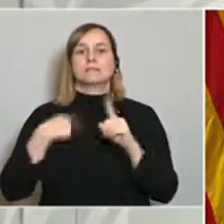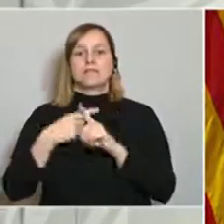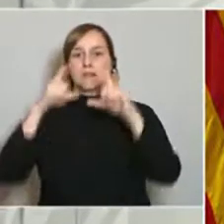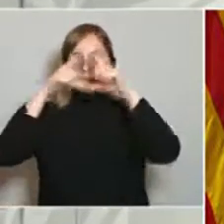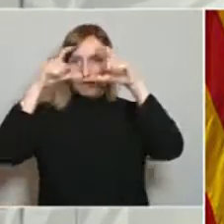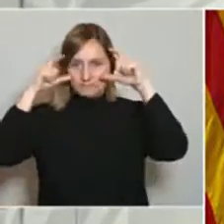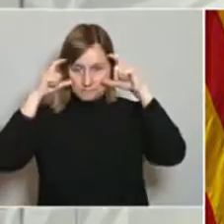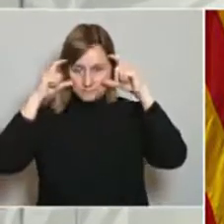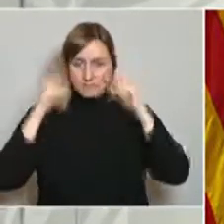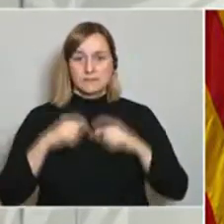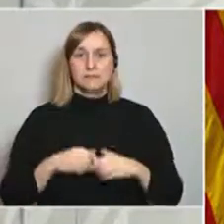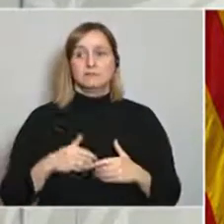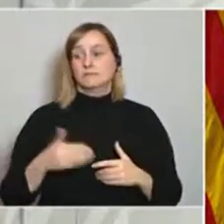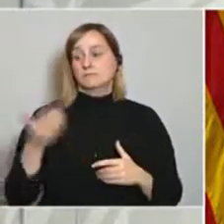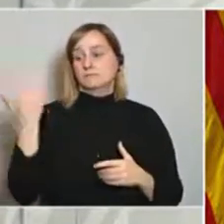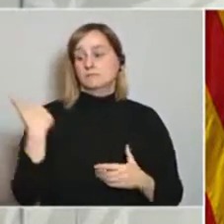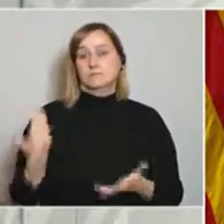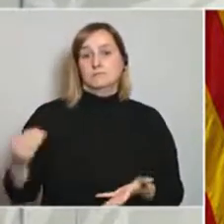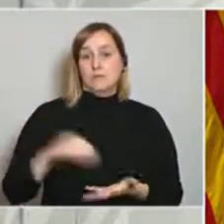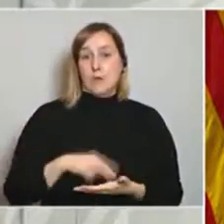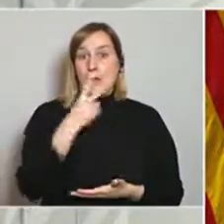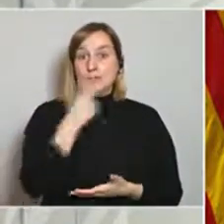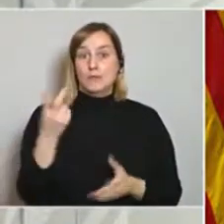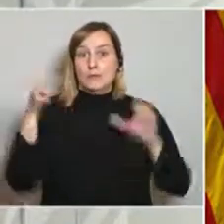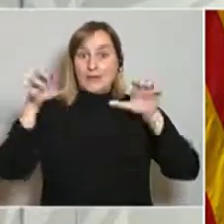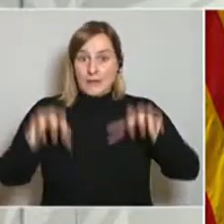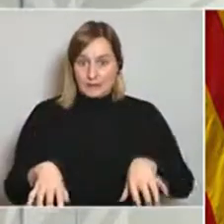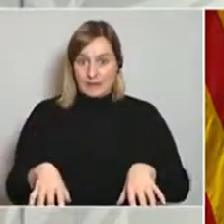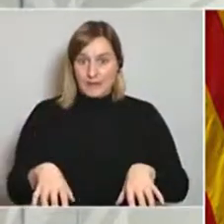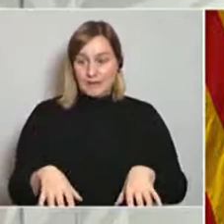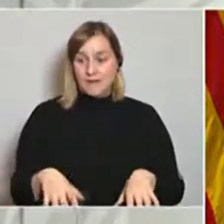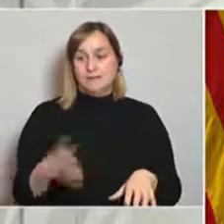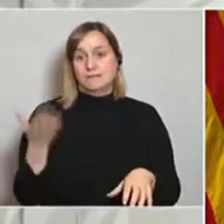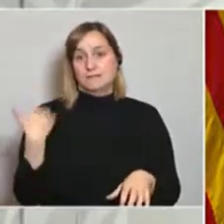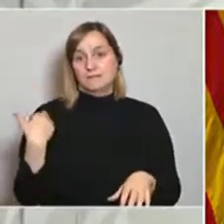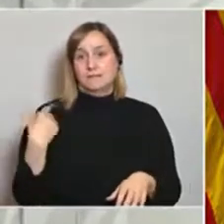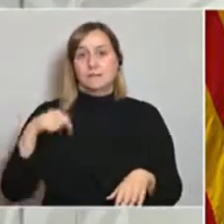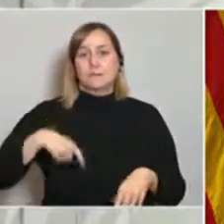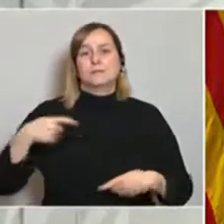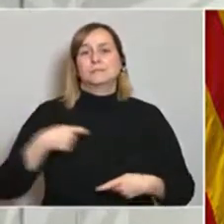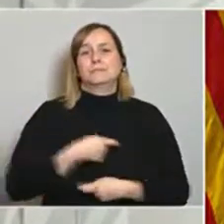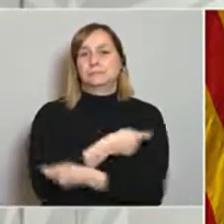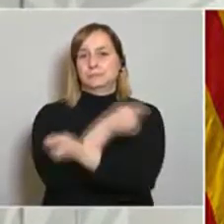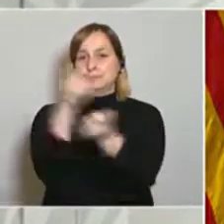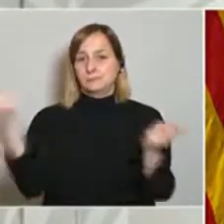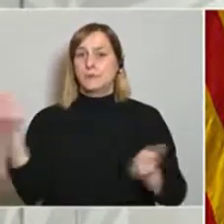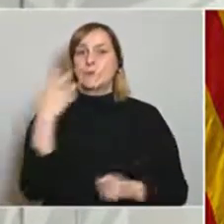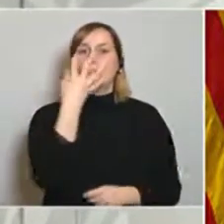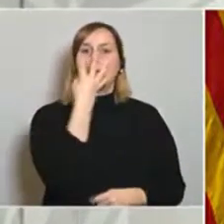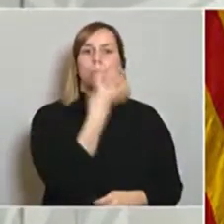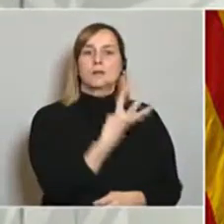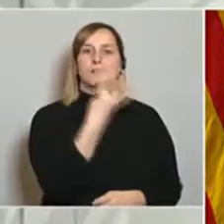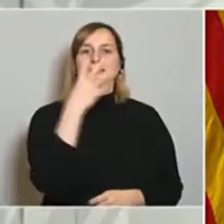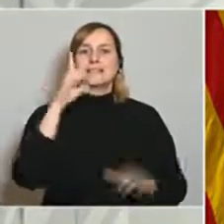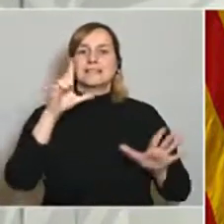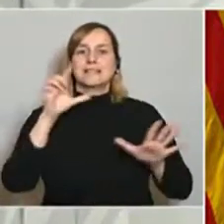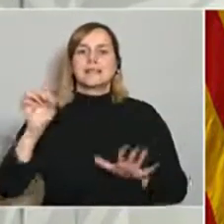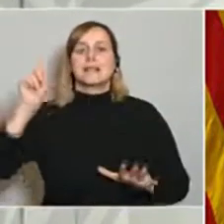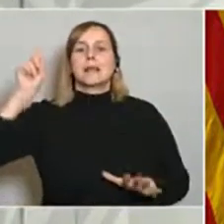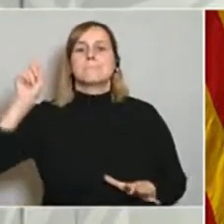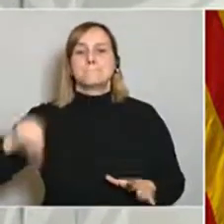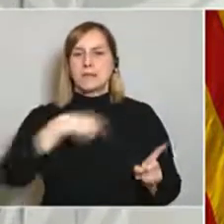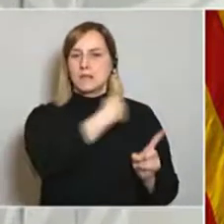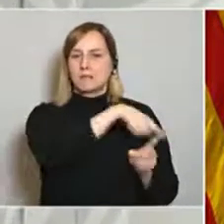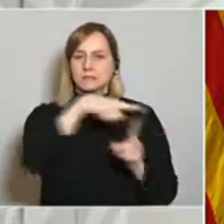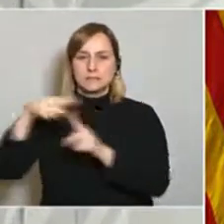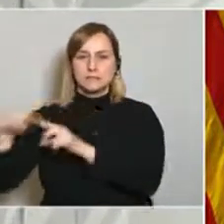en data 22 d'abril, la darrera setmana, s'han repartit 470.000 unitats de protecció